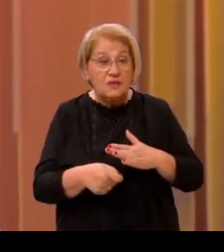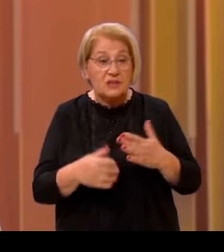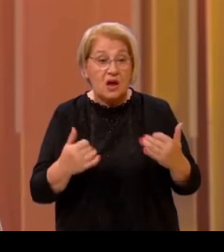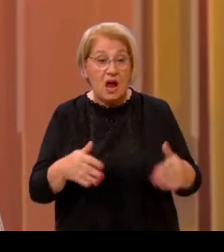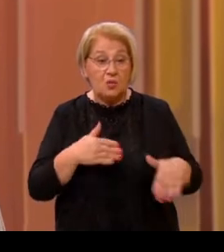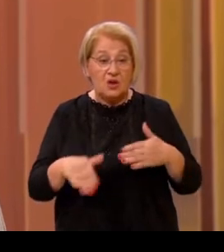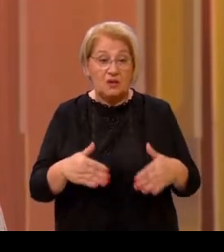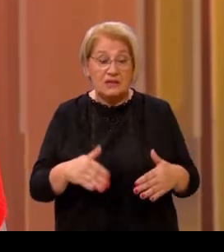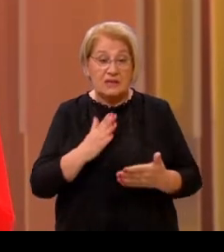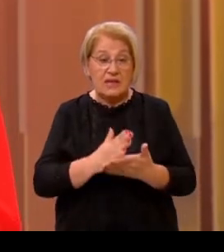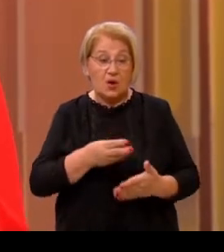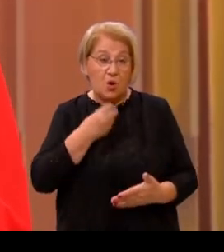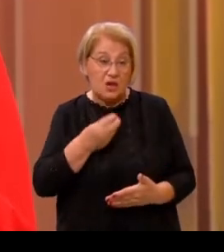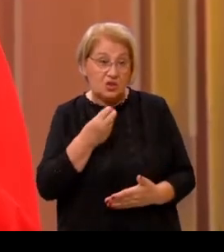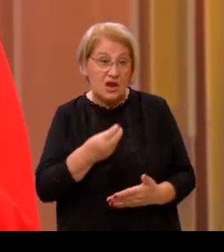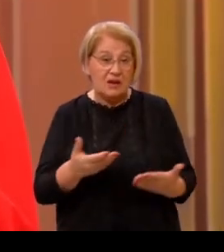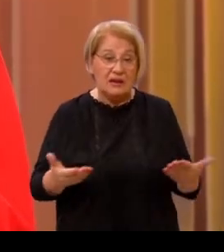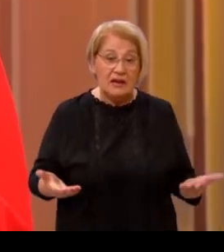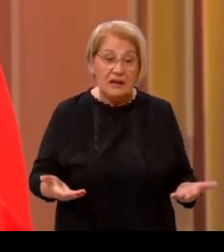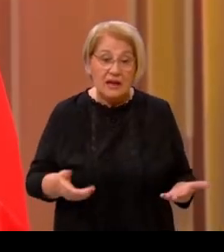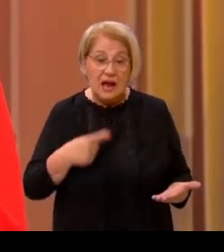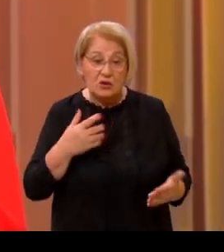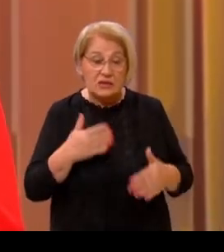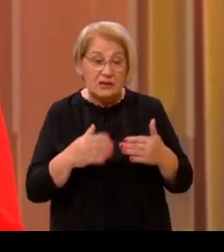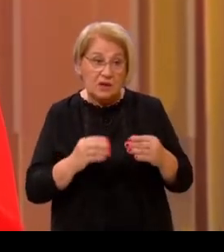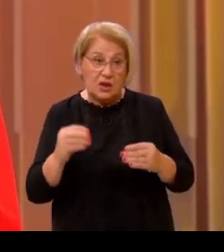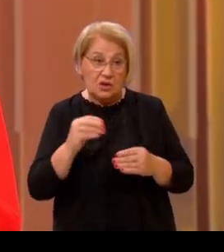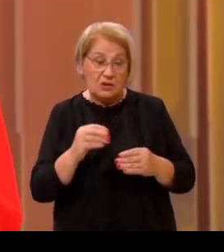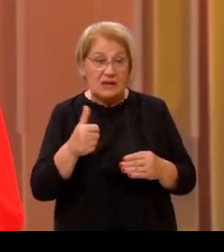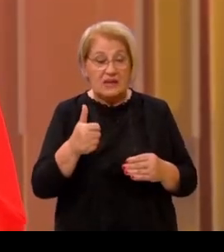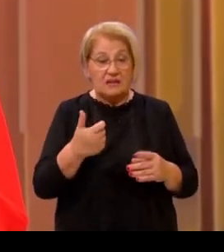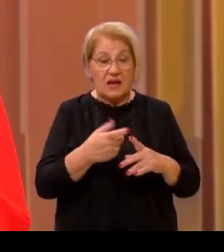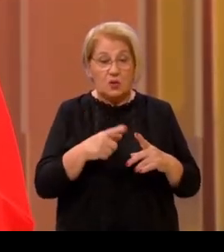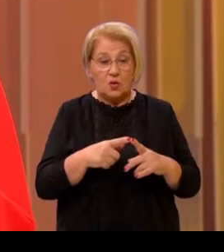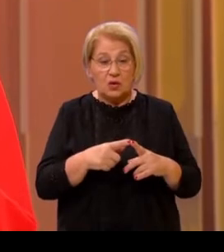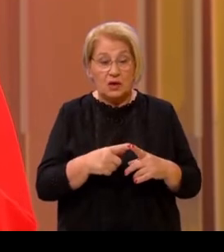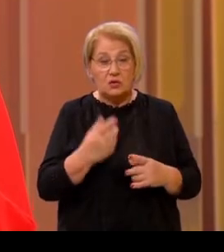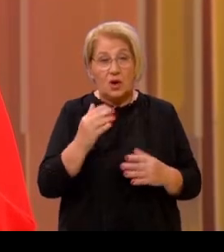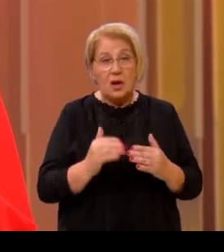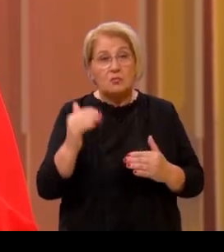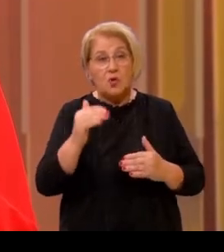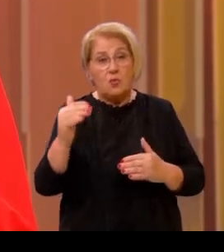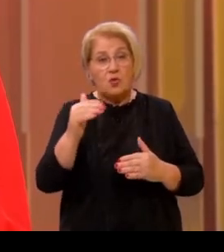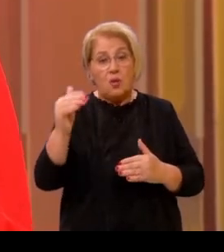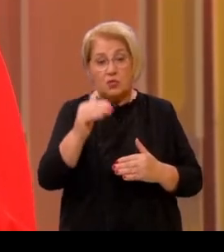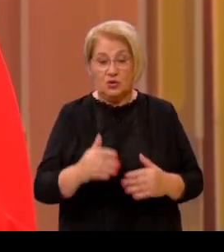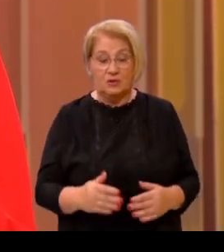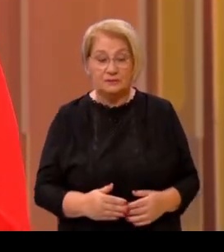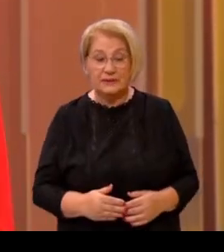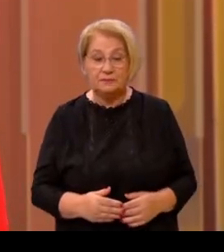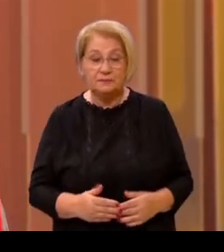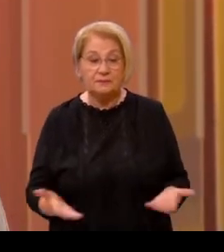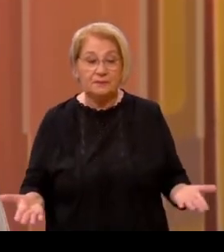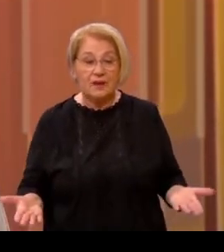umirovljenicima se stalno objašnjava kako su, ako se namirovine doda jednaku, na to je zakon velikih brojki, pa je to opet prevelika opterećenja za